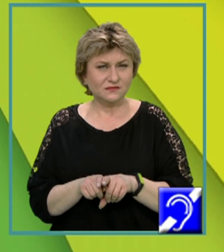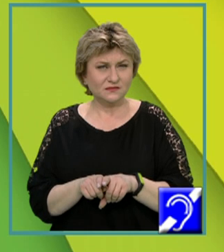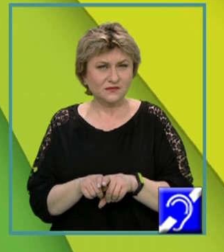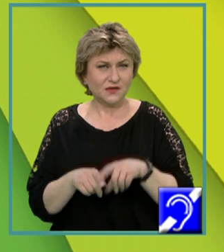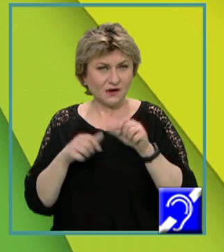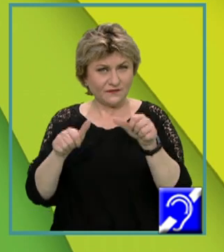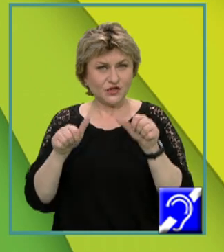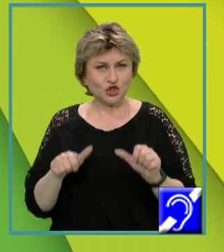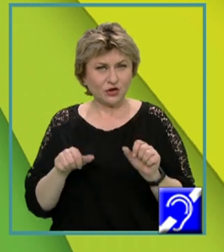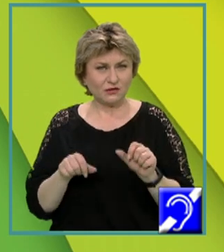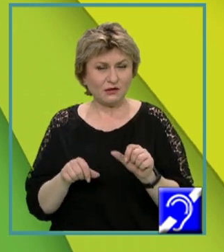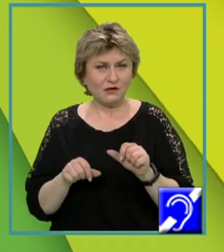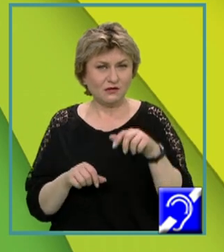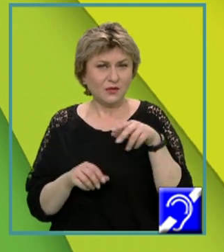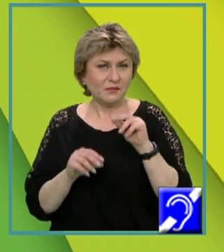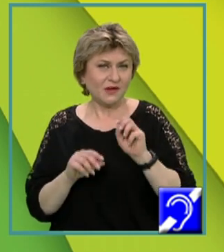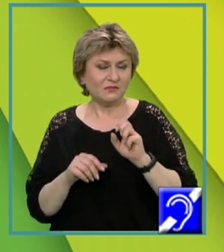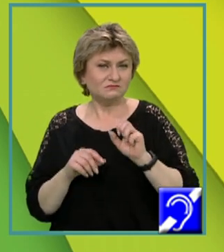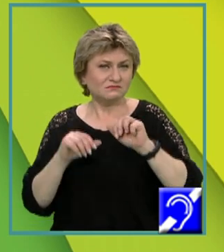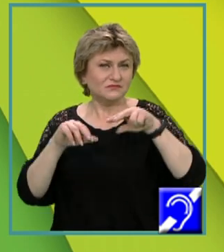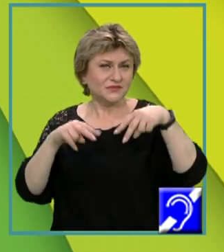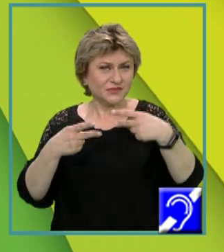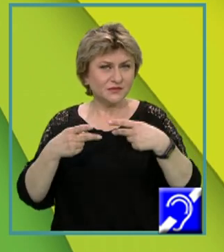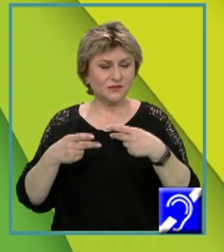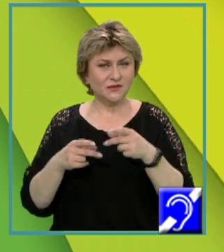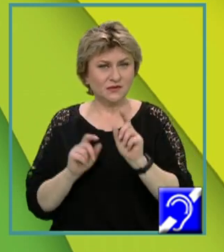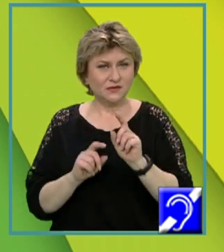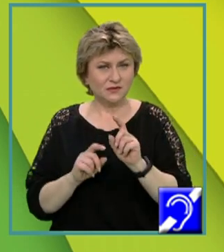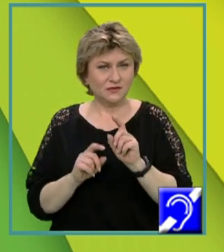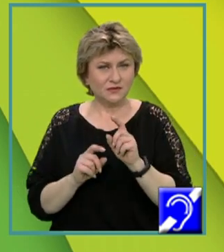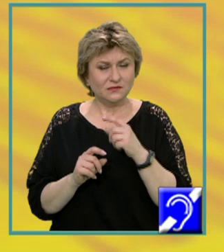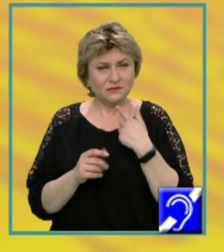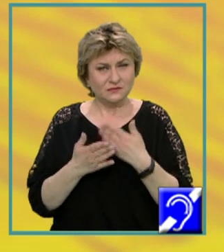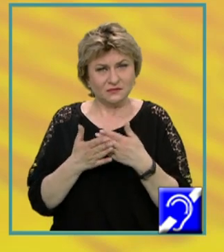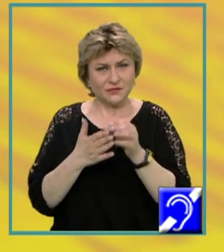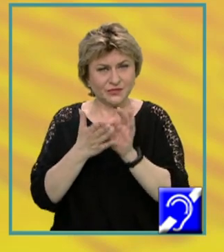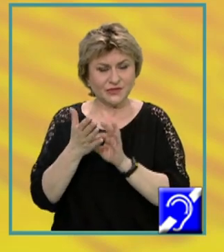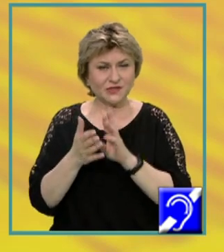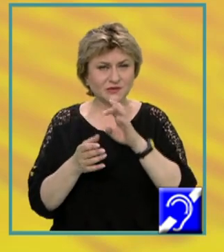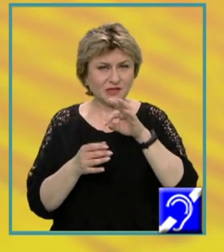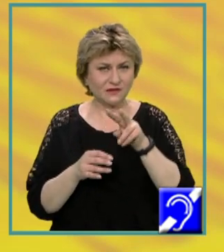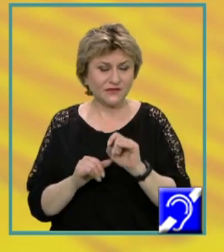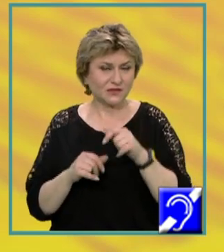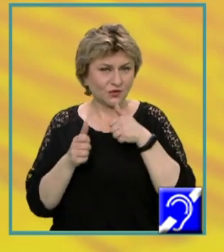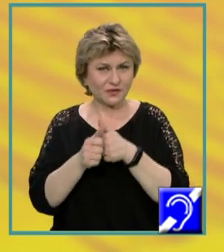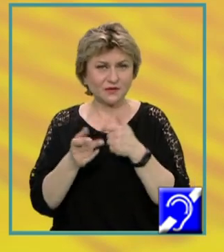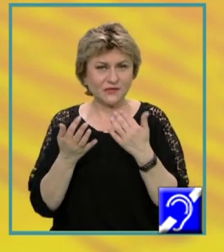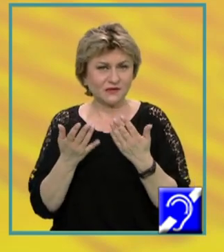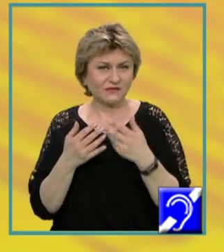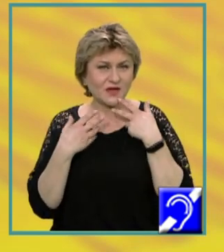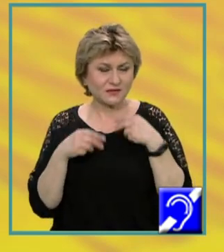afișarea pe ecran a divizorilor respectivi. Să urmărim și câteva